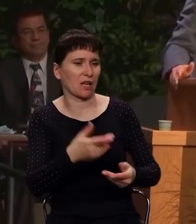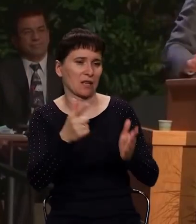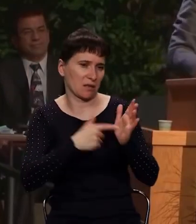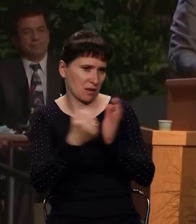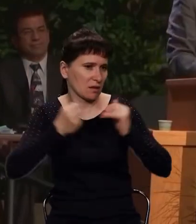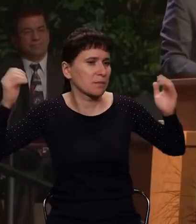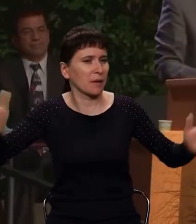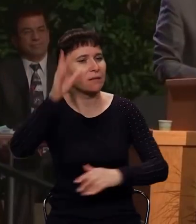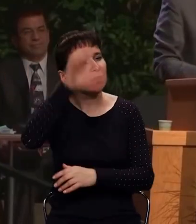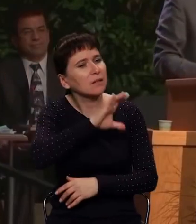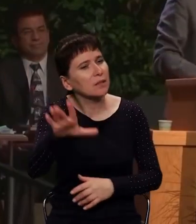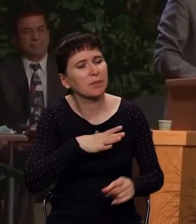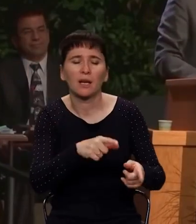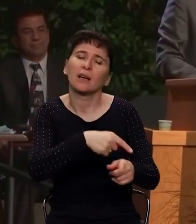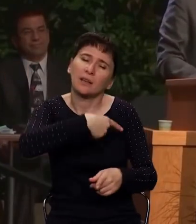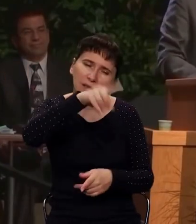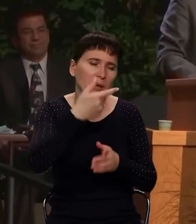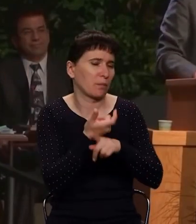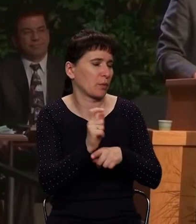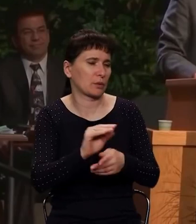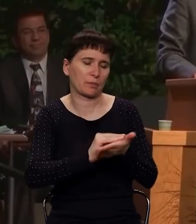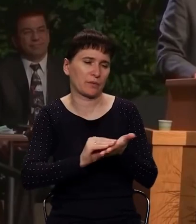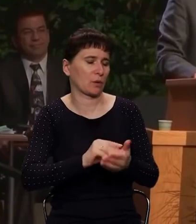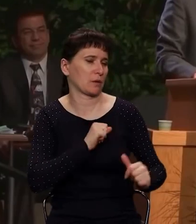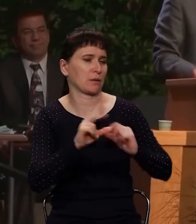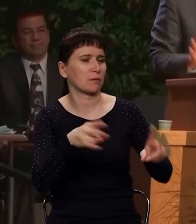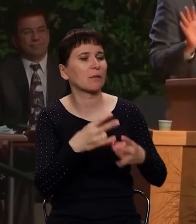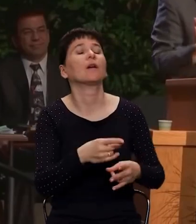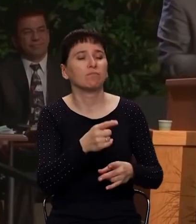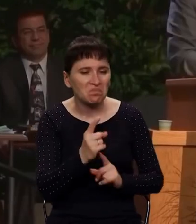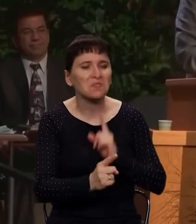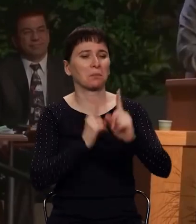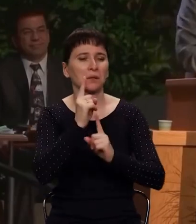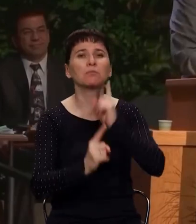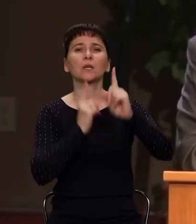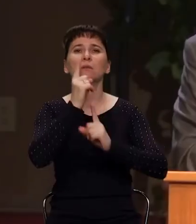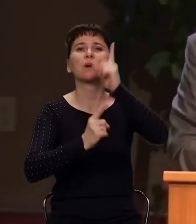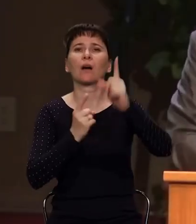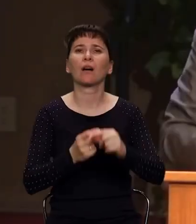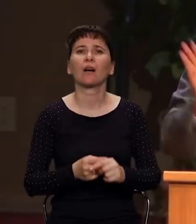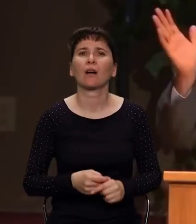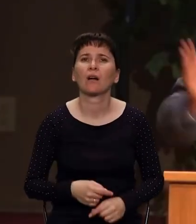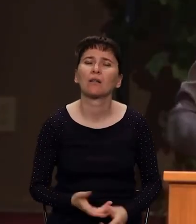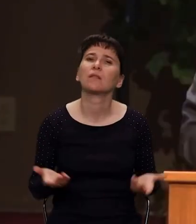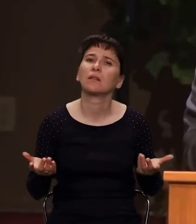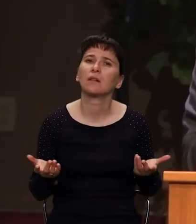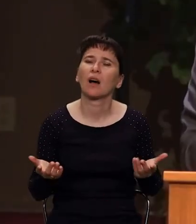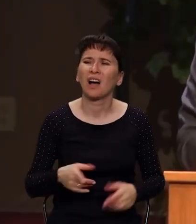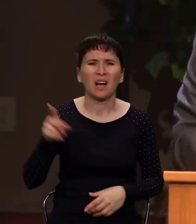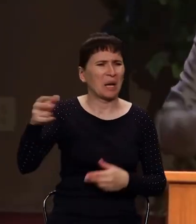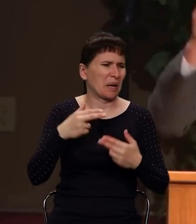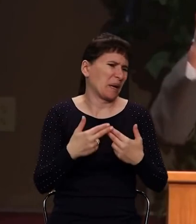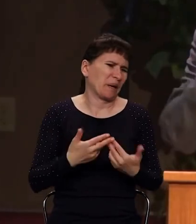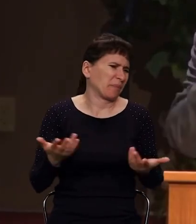за грехи на крест, иди, больше не греши. Братья и сестры, иногда говорят, что плохие проповедники, нечего